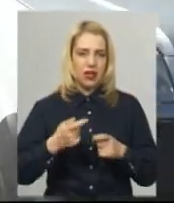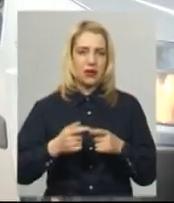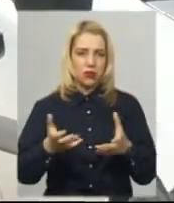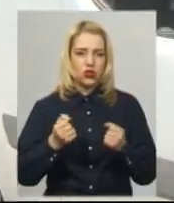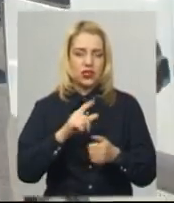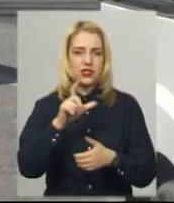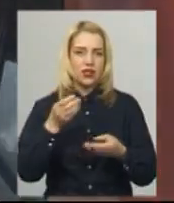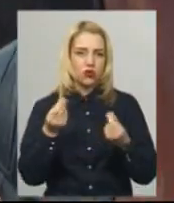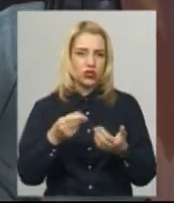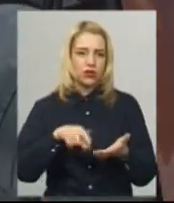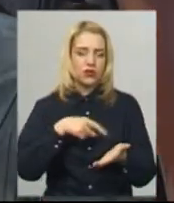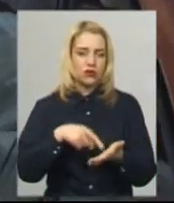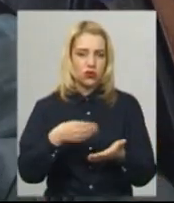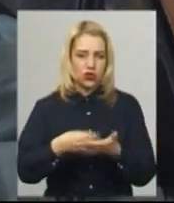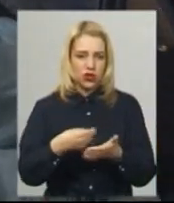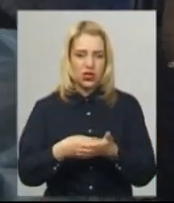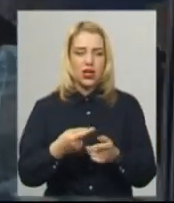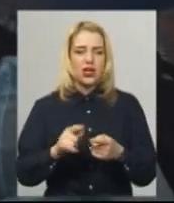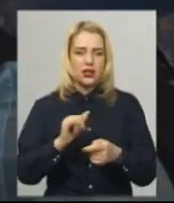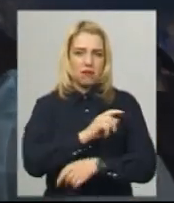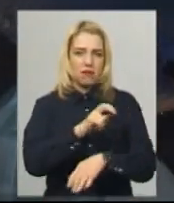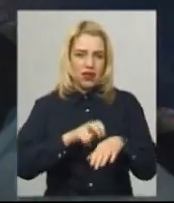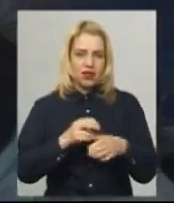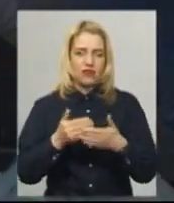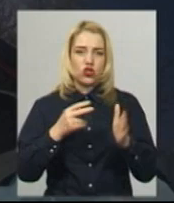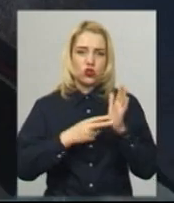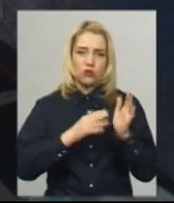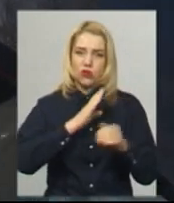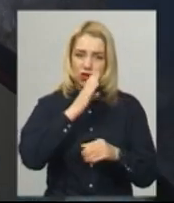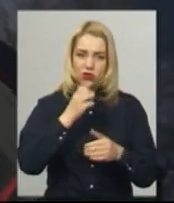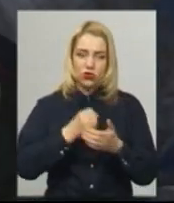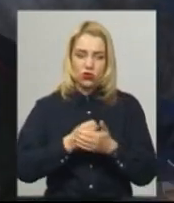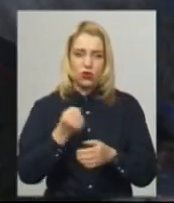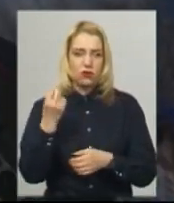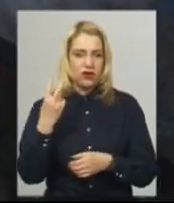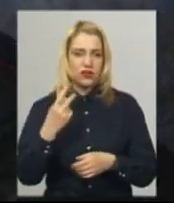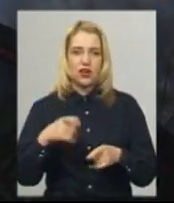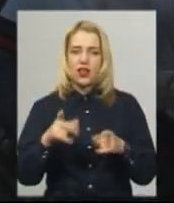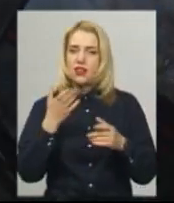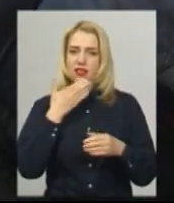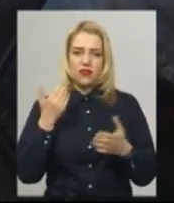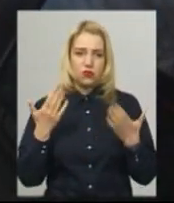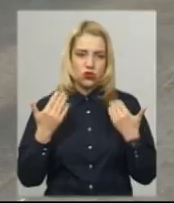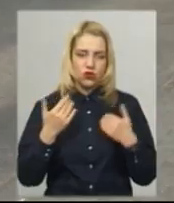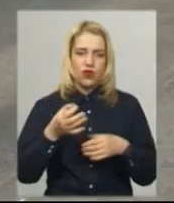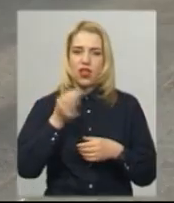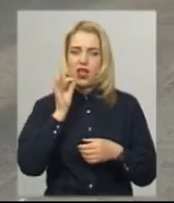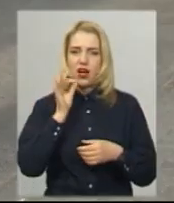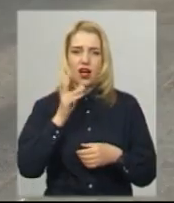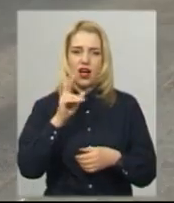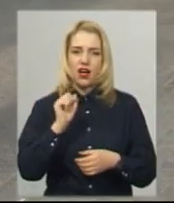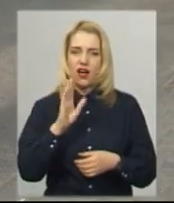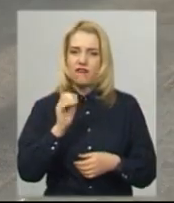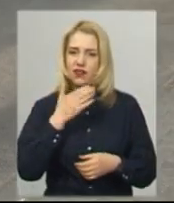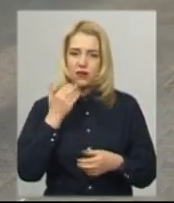блокпостах. Та медична сестра Леся Підгорна каже, від сьомої години ранку й до опівдня не перепочивала та кави не пила, бо машин багато. Ну,